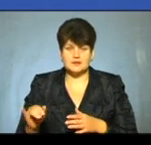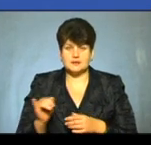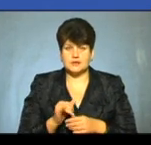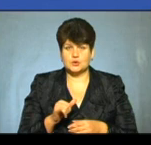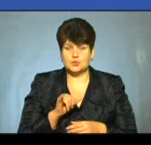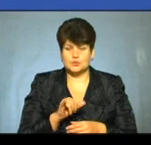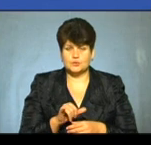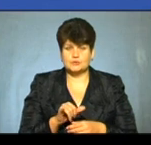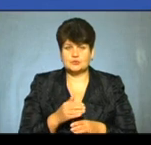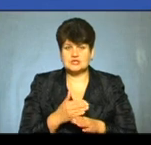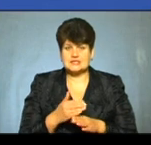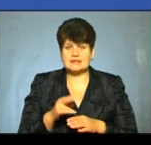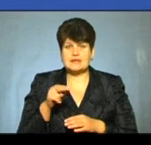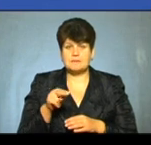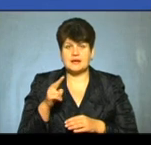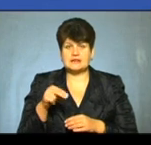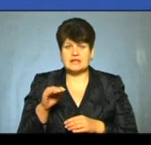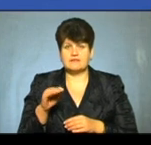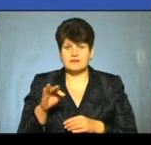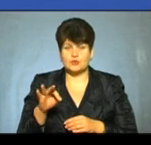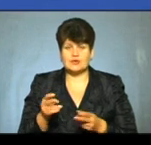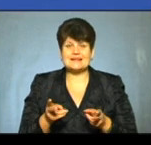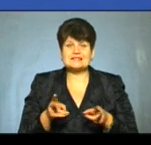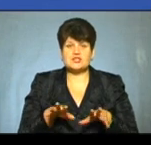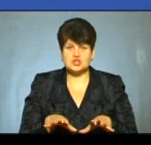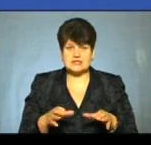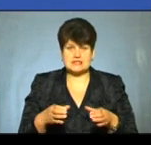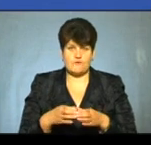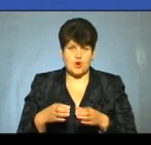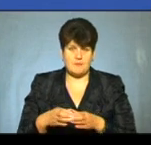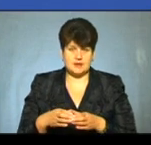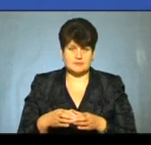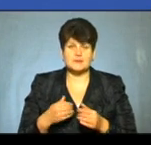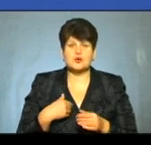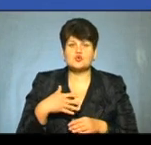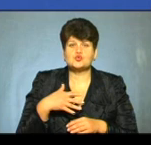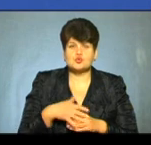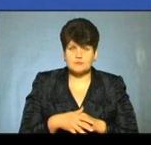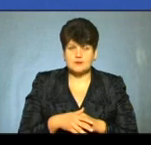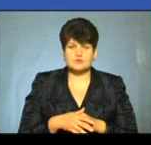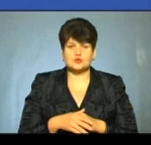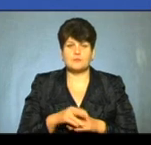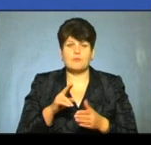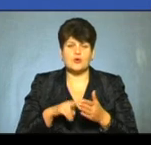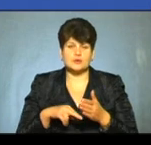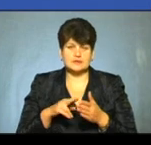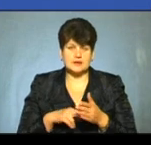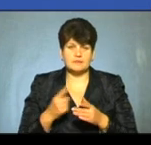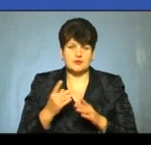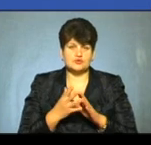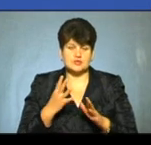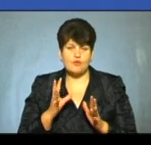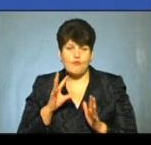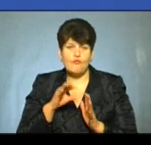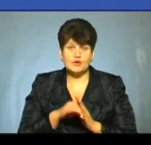також є частина ПДФО, яка залишається в громадах. І ми розуміємо, що акцизний податок, в першу чергу,